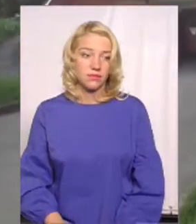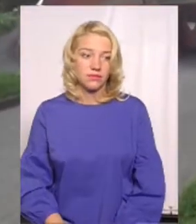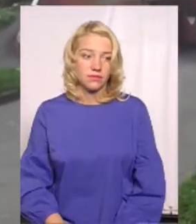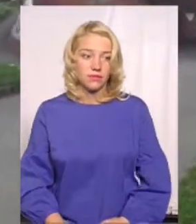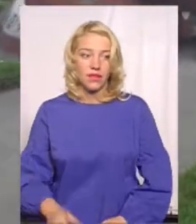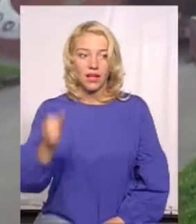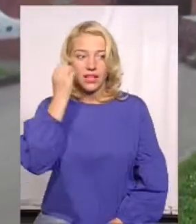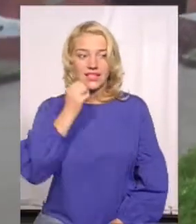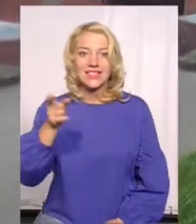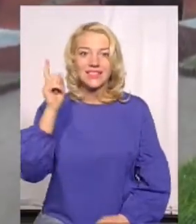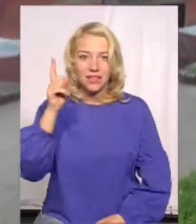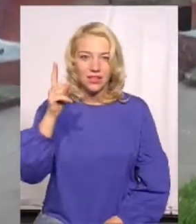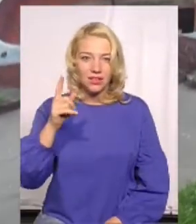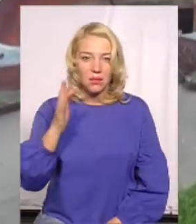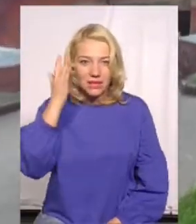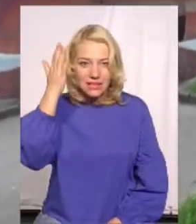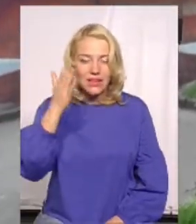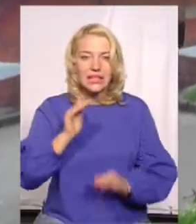Старовинні дитячі майданчики.